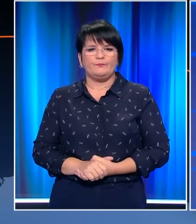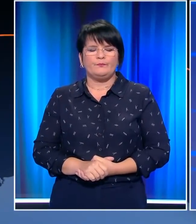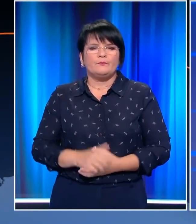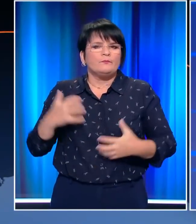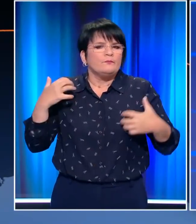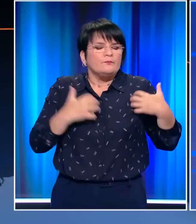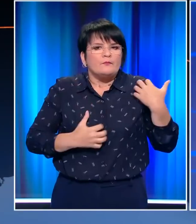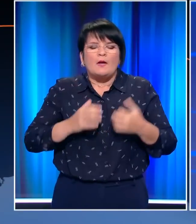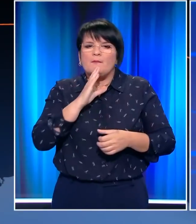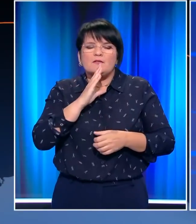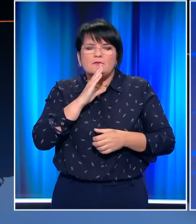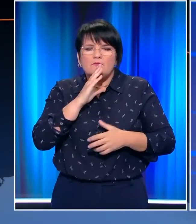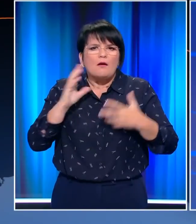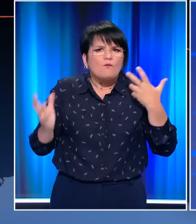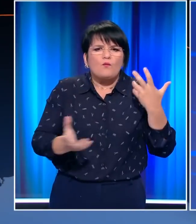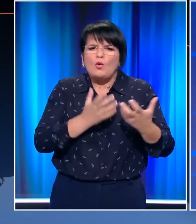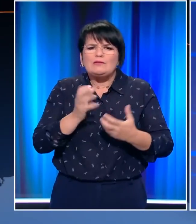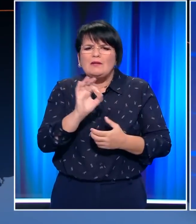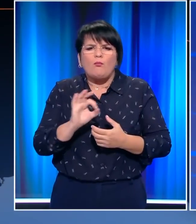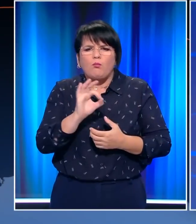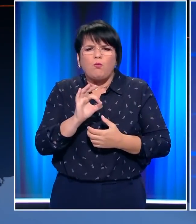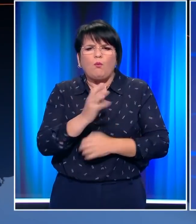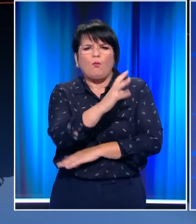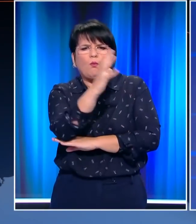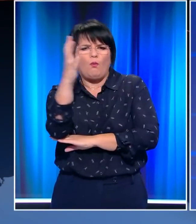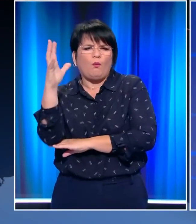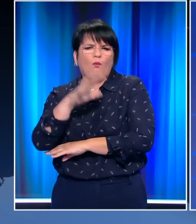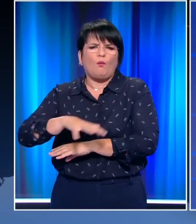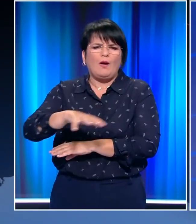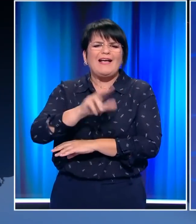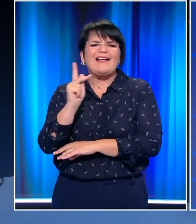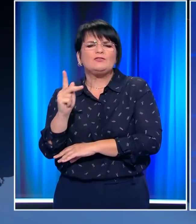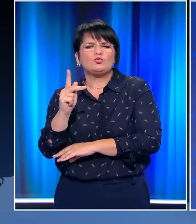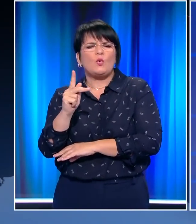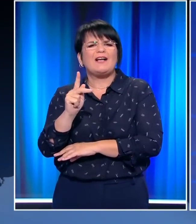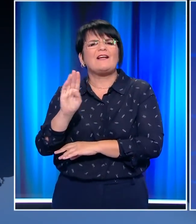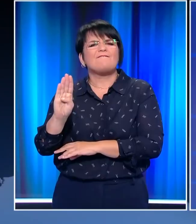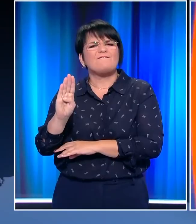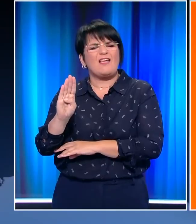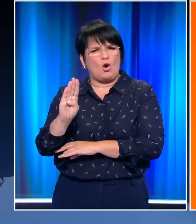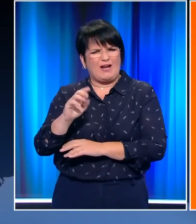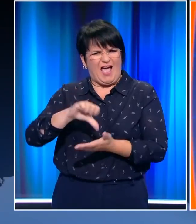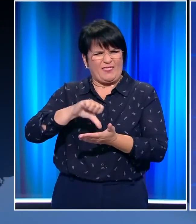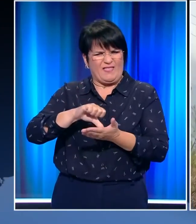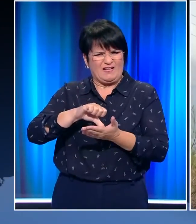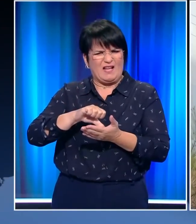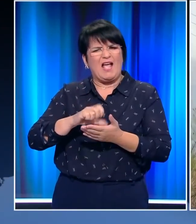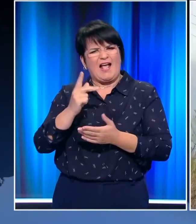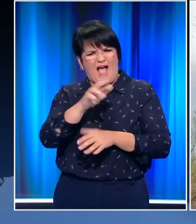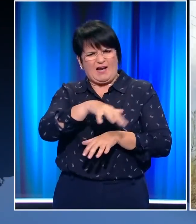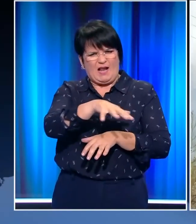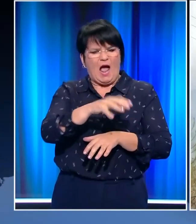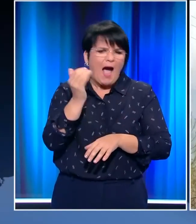Συναγερμό σήμανε το μεσημέρι από φωτιά που ξέσπασε σε δασική έκταση στο τέρμα της οδού Κλισσούρα στο Βίρονα Αττική στα όρια του οικισμού Καρέας.